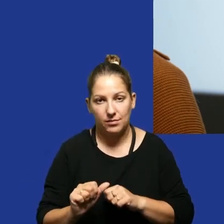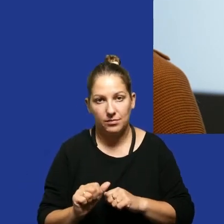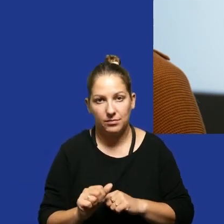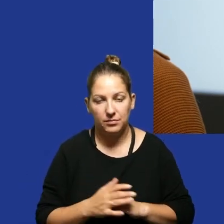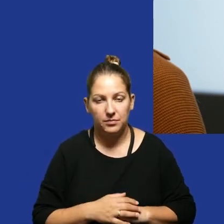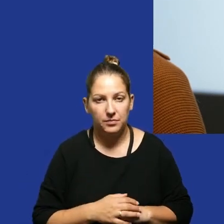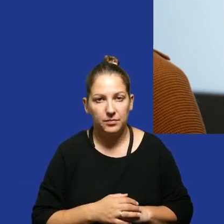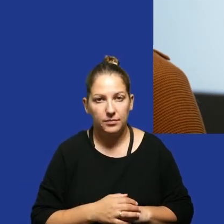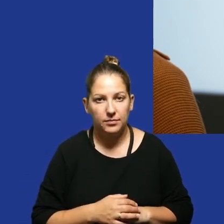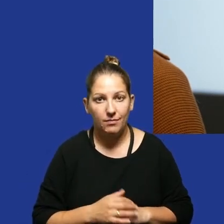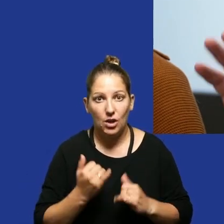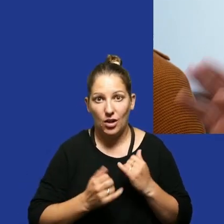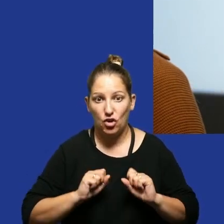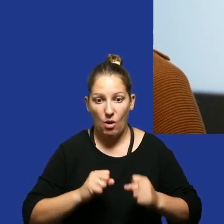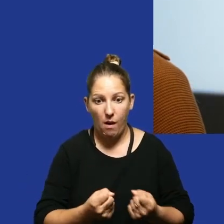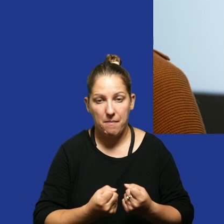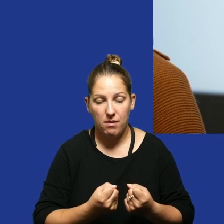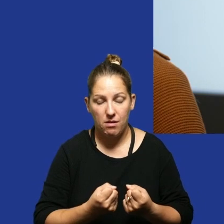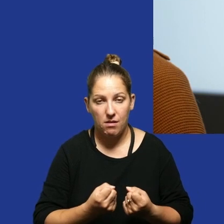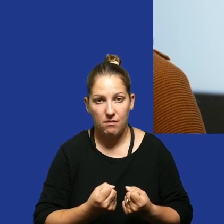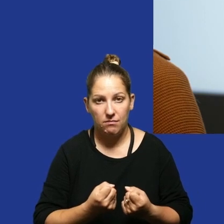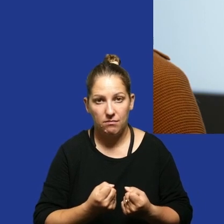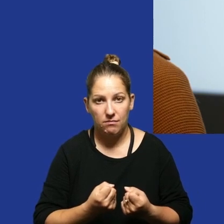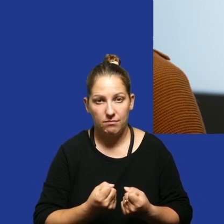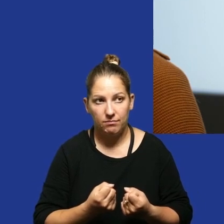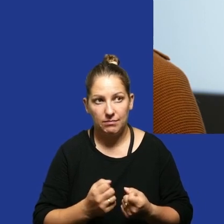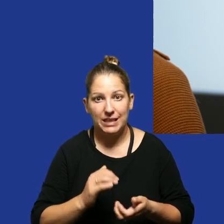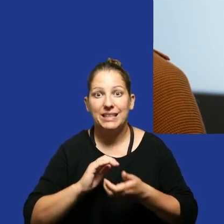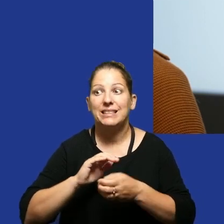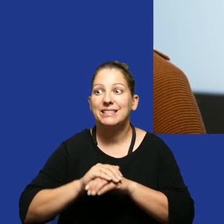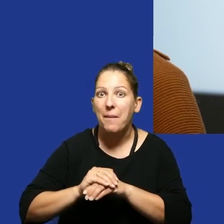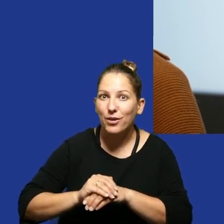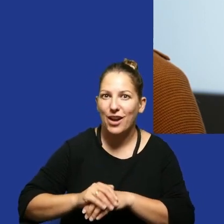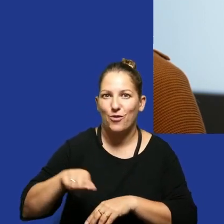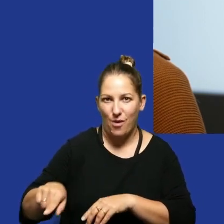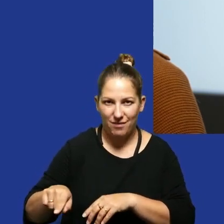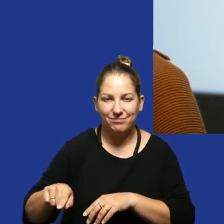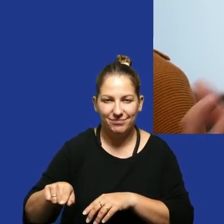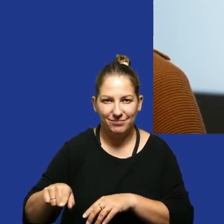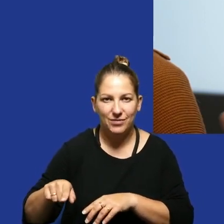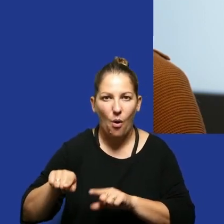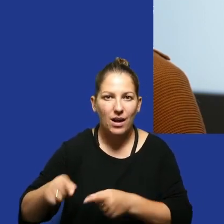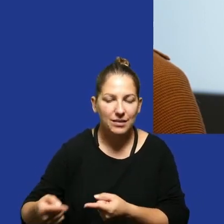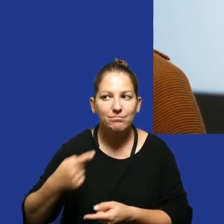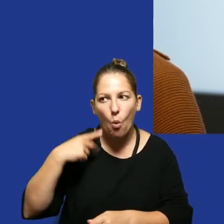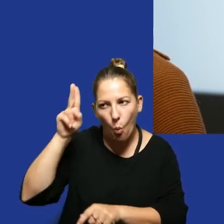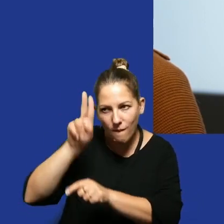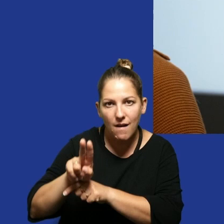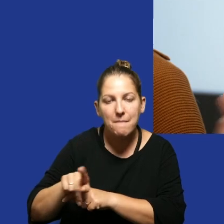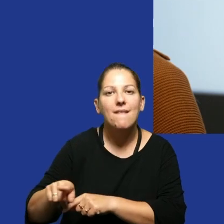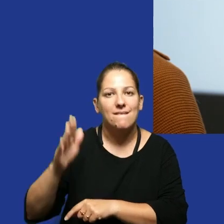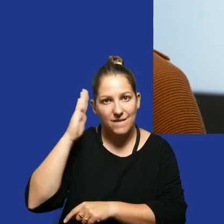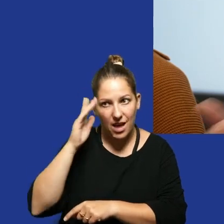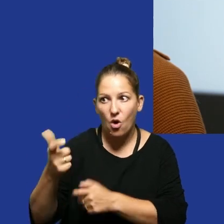działamy w zaprzyjaźnioną organizacją sieci obywatelską Łódźdach Polska, to sobie nawzajem ufamy i